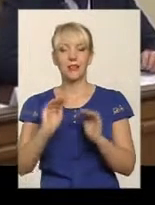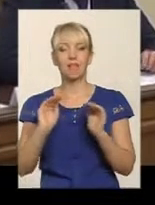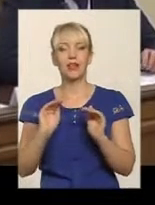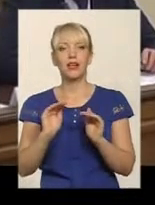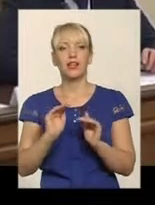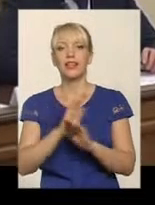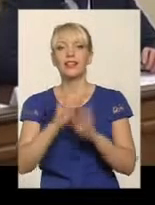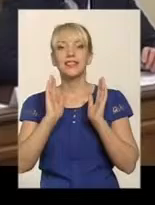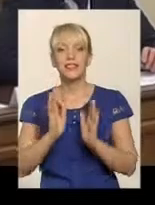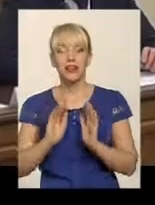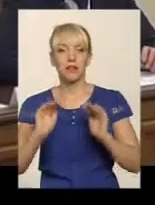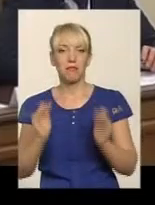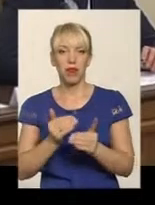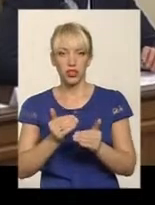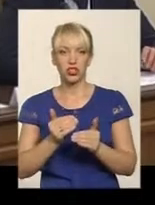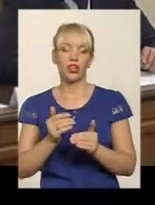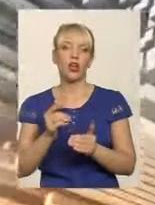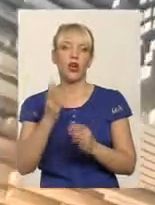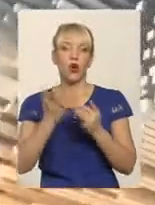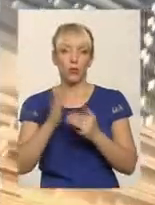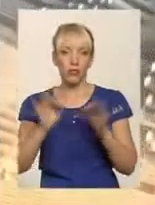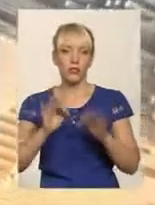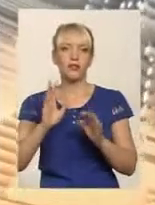компенсації, але буде мати можливість знайти іншу роботу.